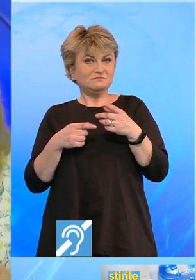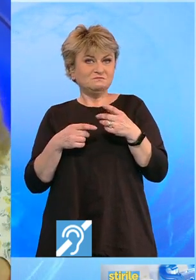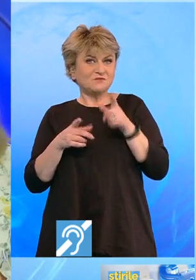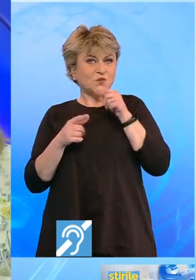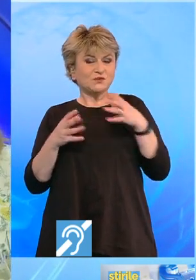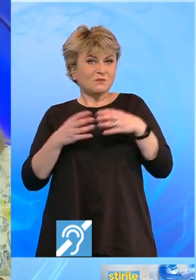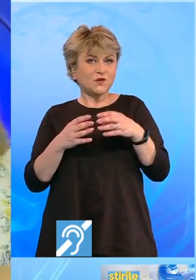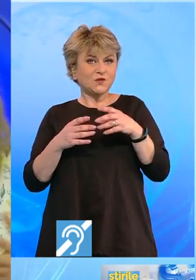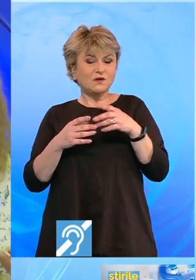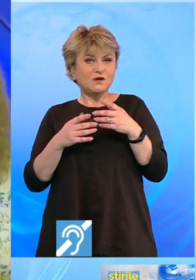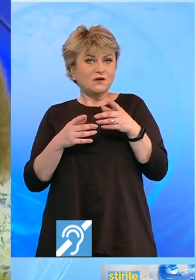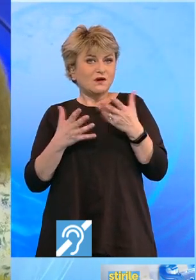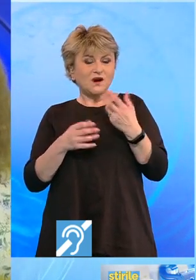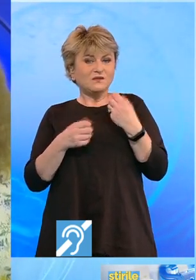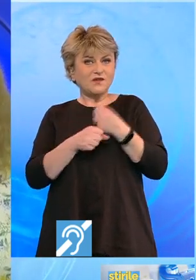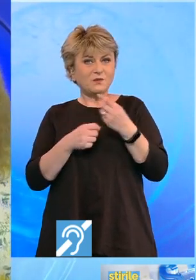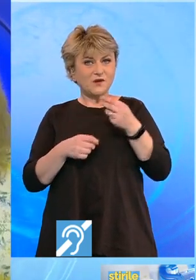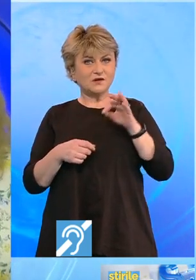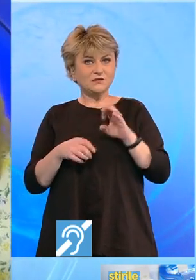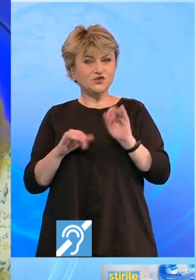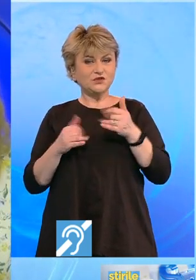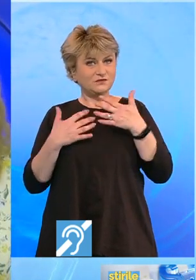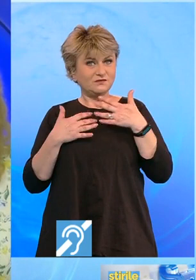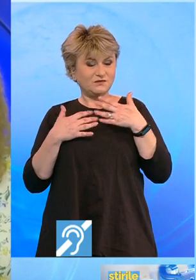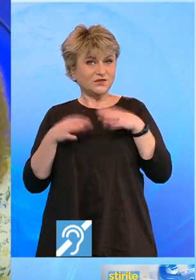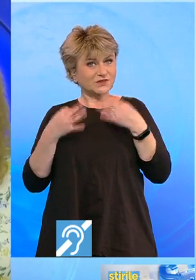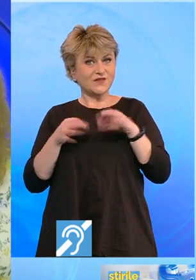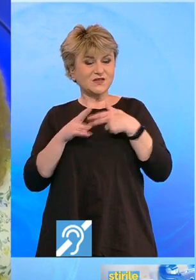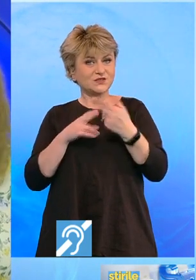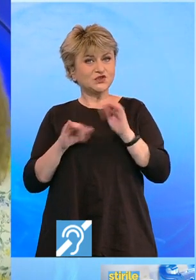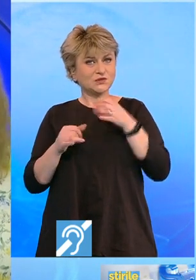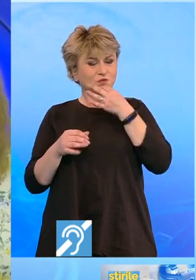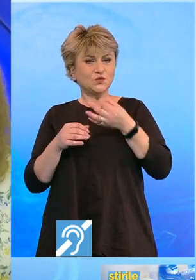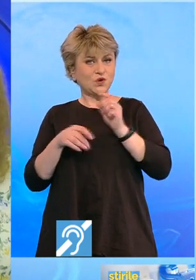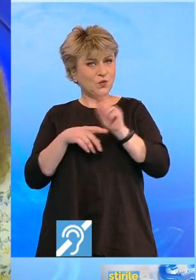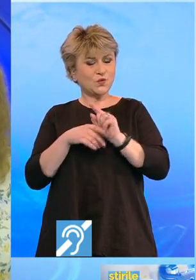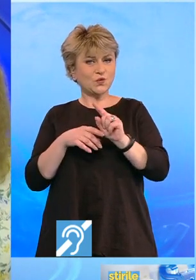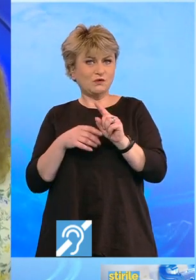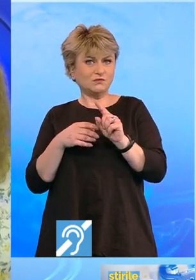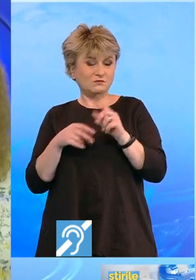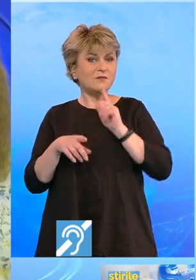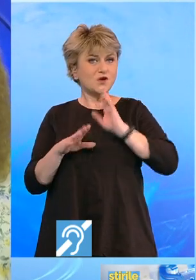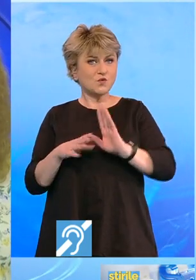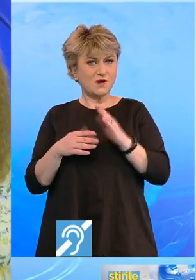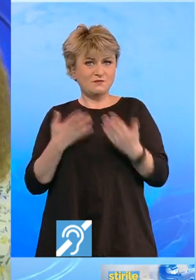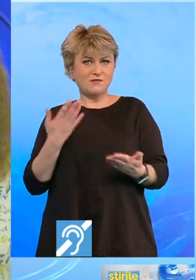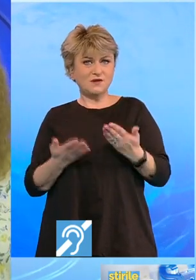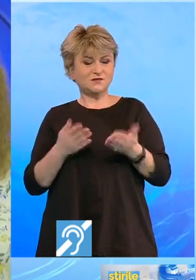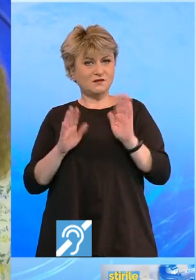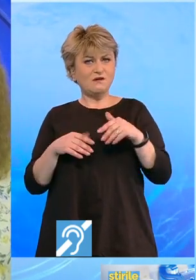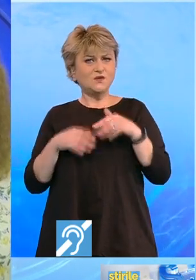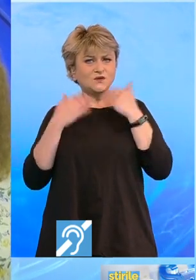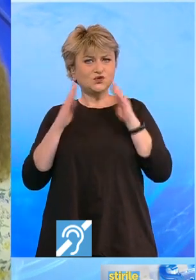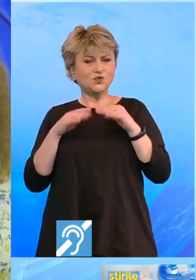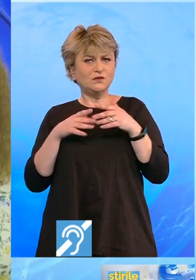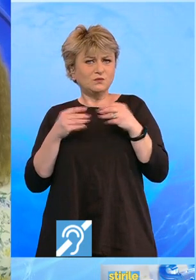fac parte. Nu vor nici să rănească, dar în același timp vor să fie sincere și să spună lucrurilor pe nume, într-un mod constructiv. Balanțele au destul